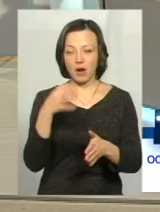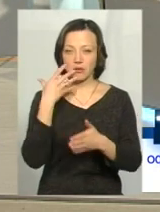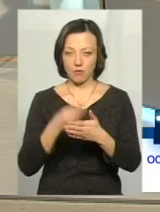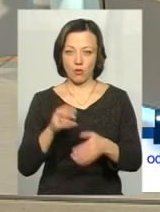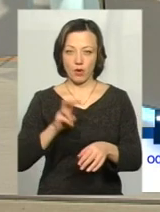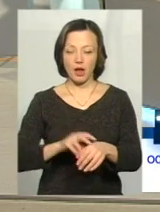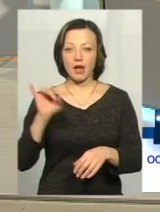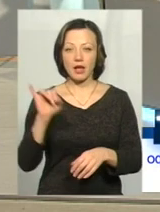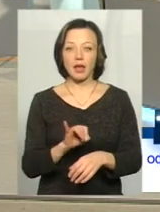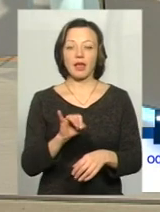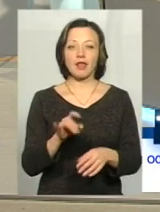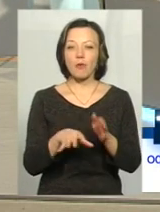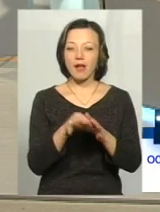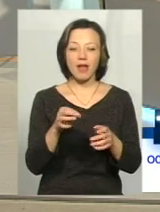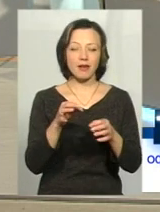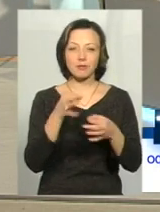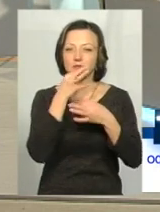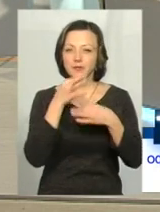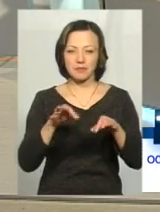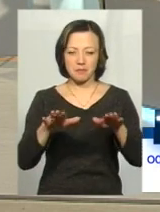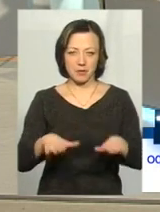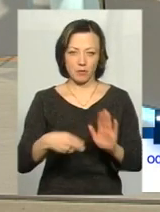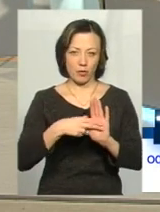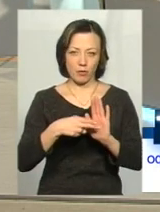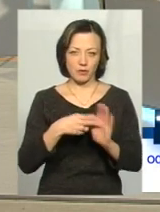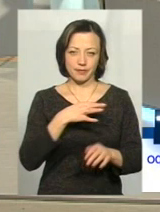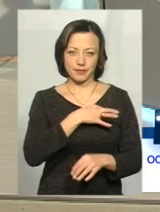лікаря. І обирає лікаря незалежно від місця реєстрації.